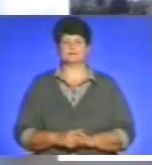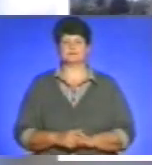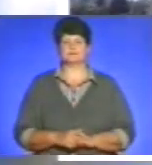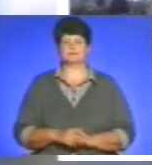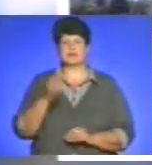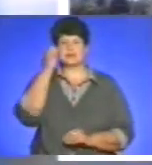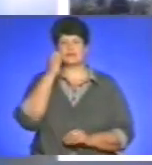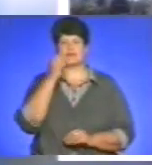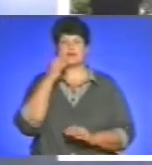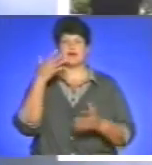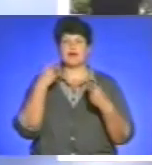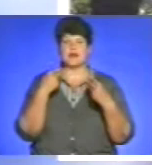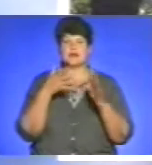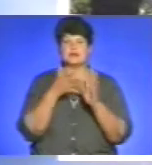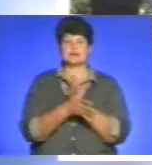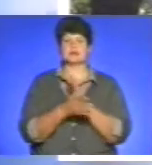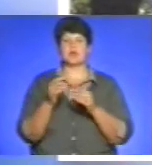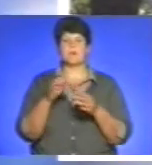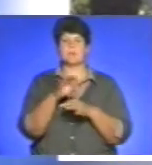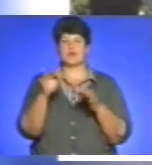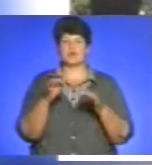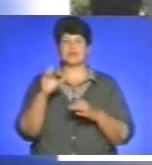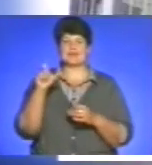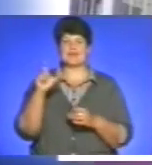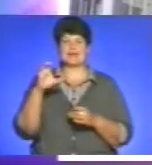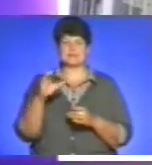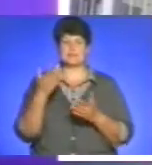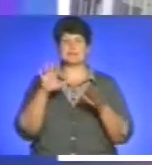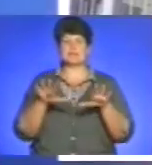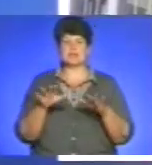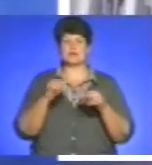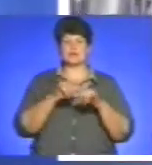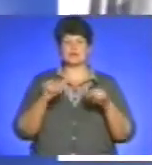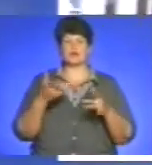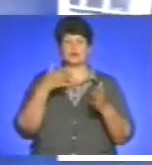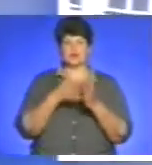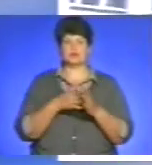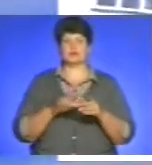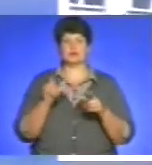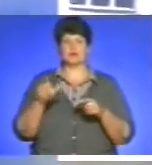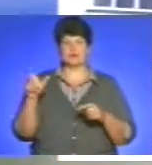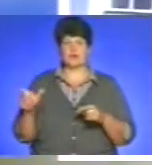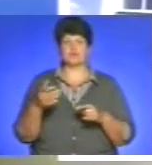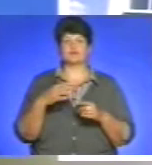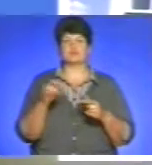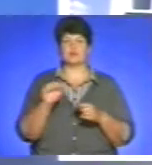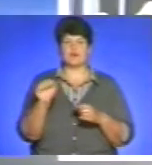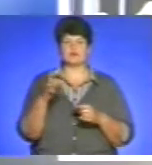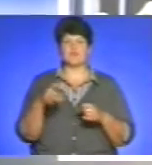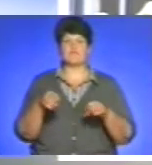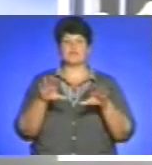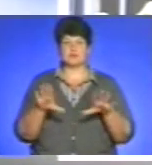Завдяки реалізації проєкту ЄС «Місцевий розвиток, орієнтований на громаду», у Тривовлянському районі вирішили проблему